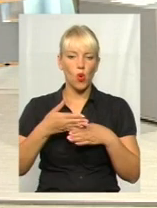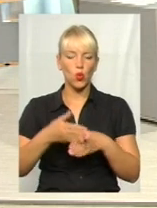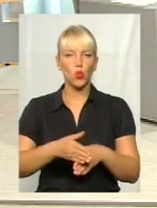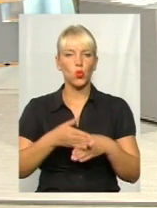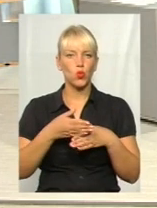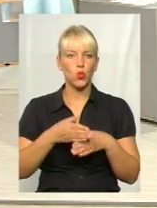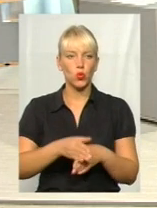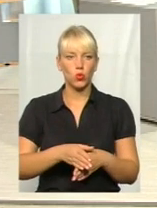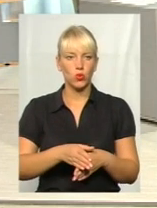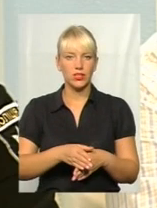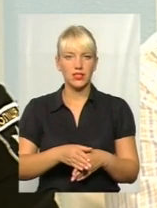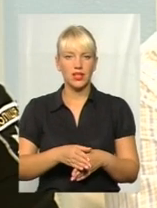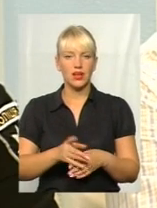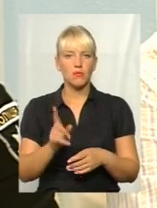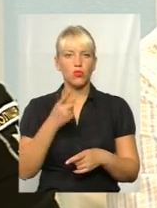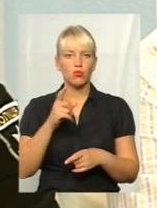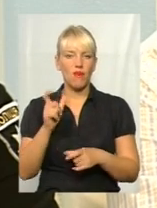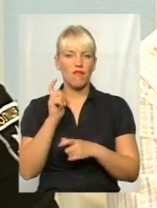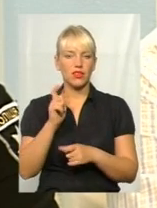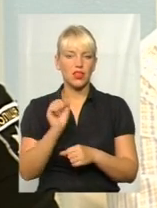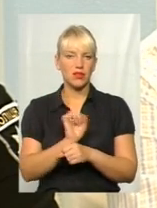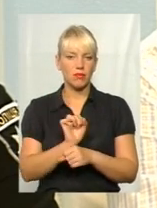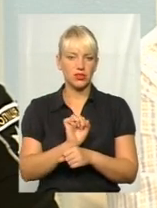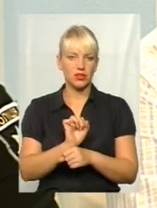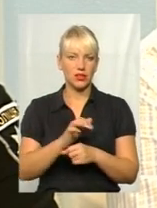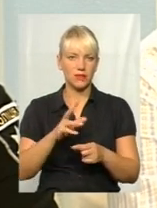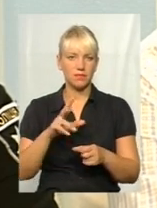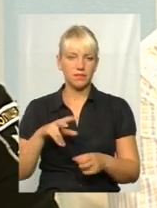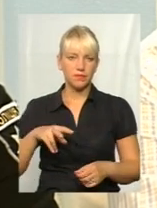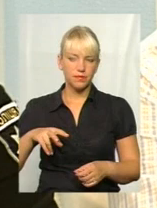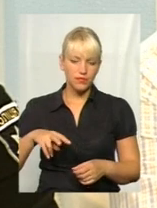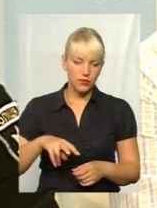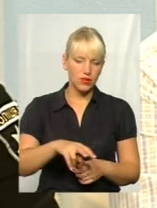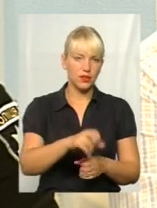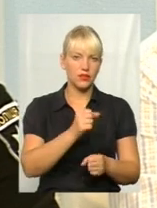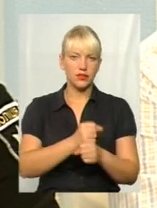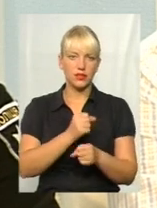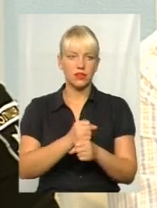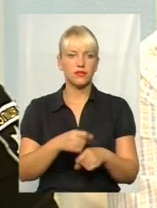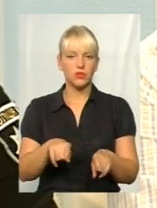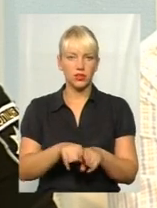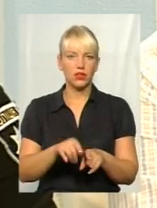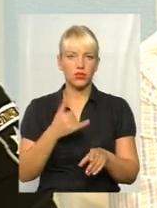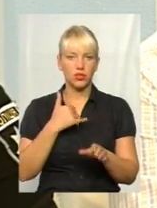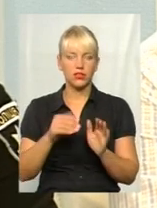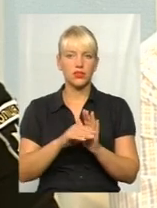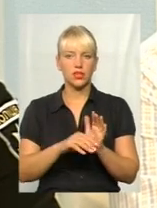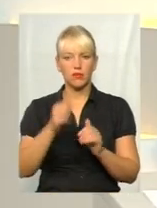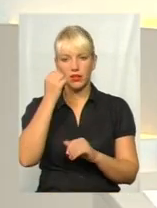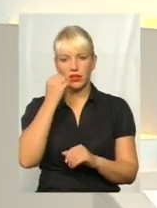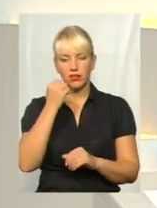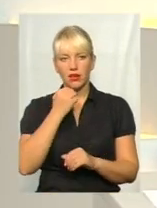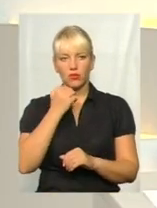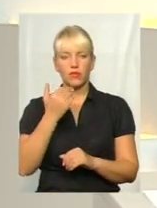і на ній дуже тяжко їхати. Я хочу сказати, така у нас... Дякую, пане Миколу, у нас є